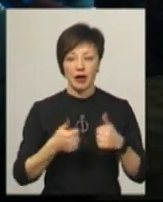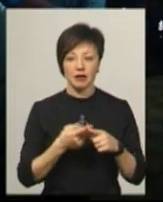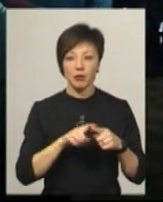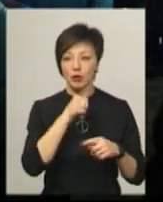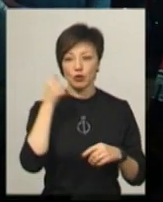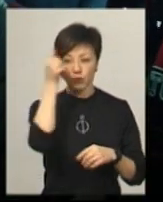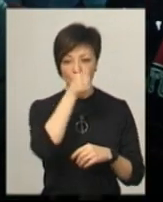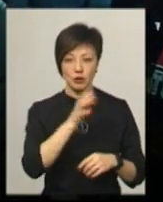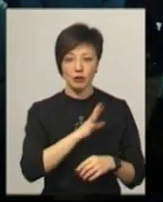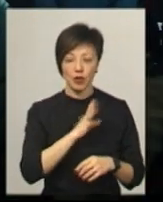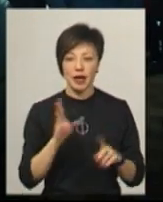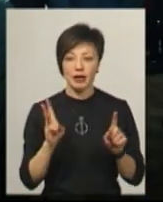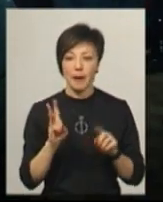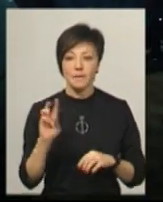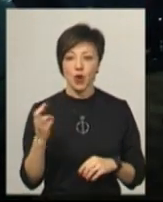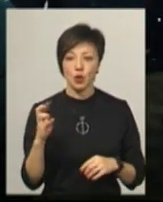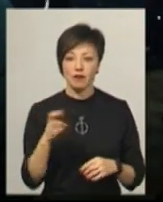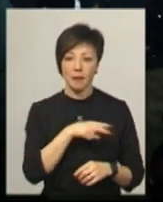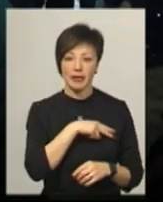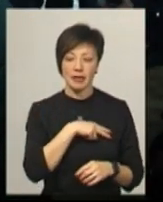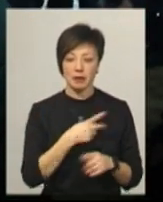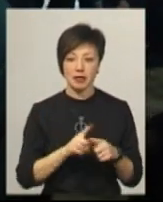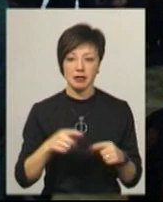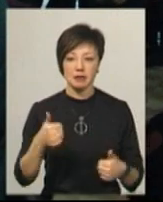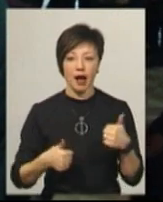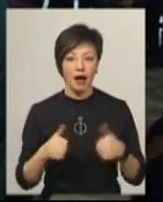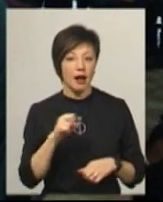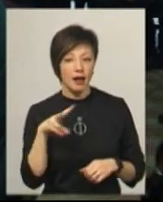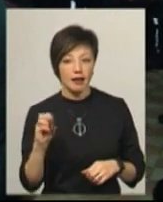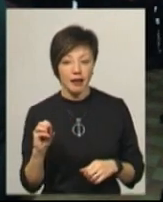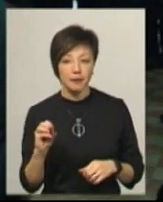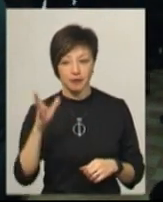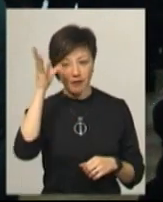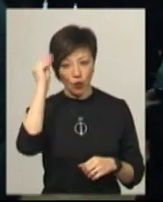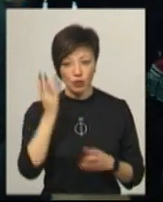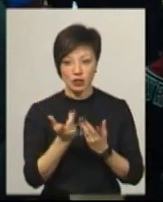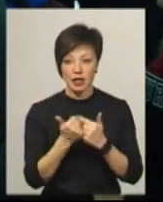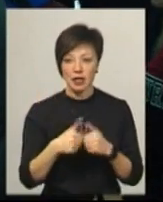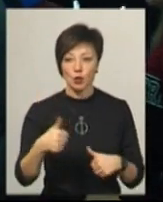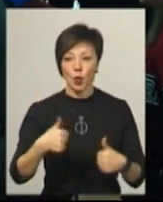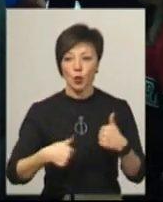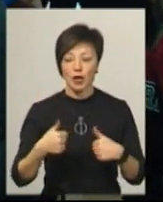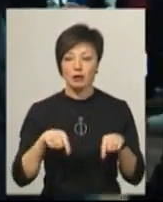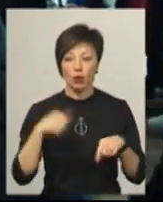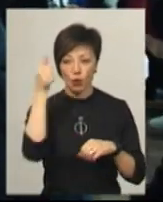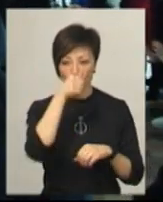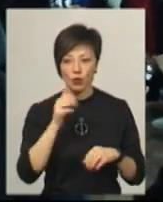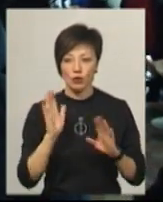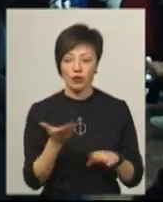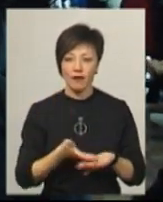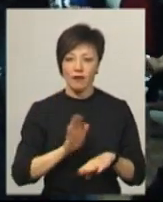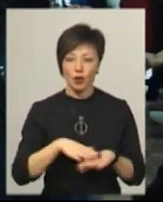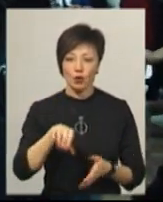були бронзовими призерами на даних змаганнях, але враховуючи кількість конкуренцій, цього року буде важче.